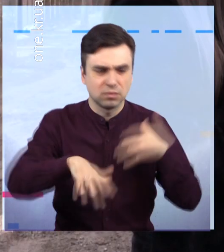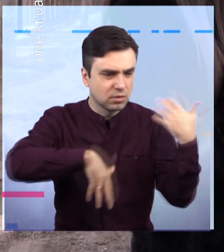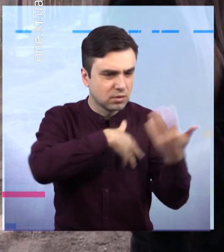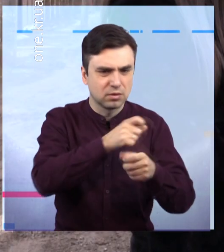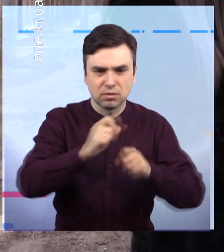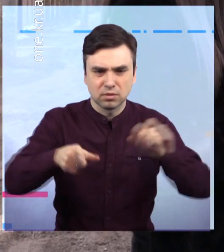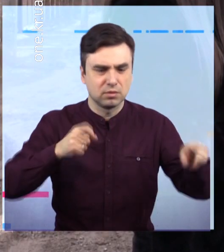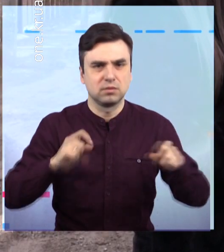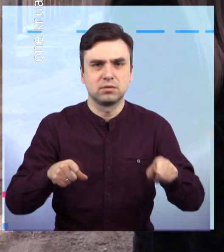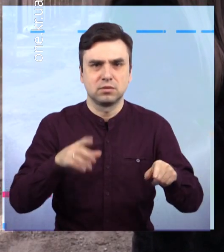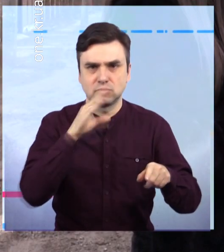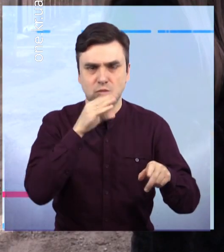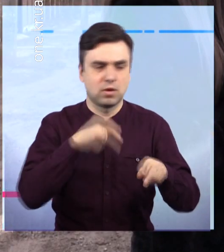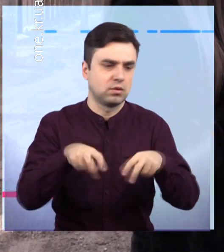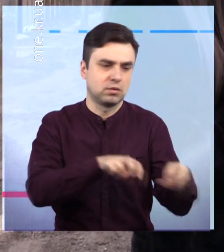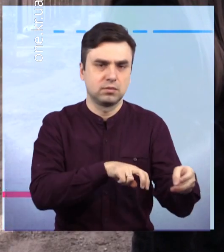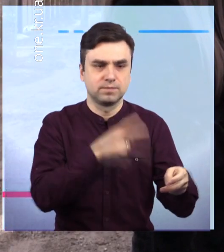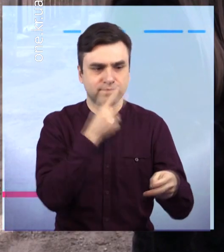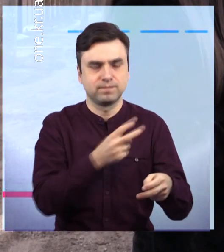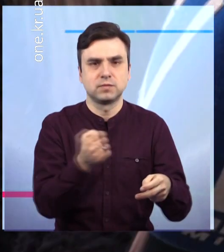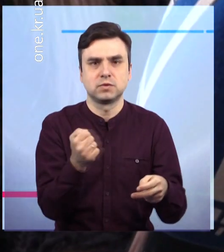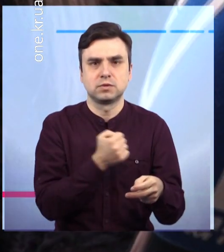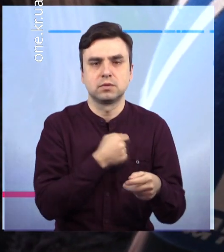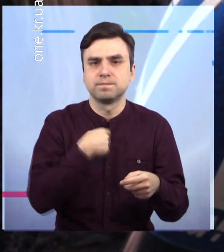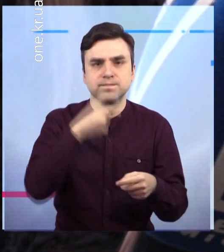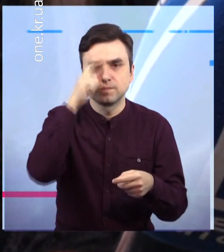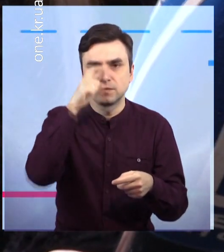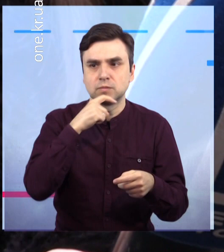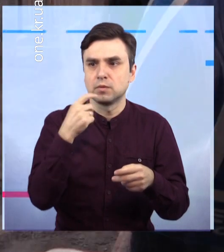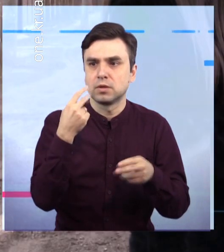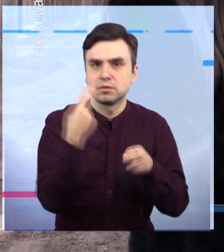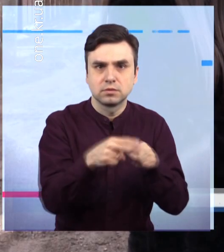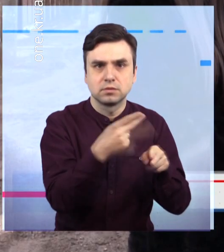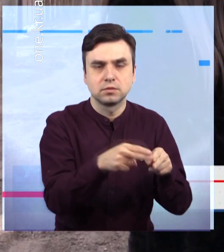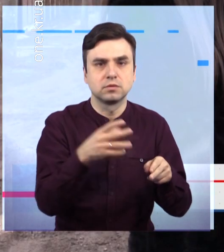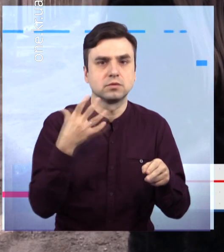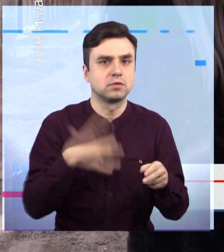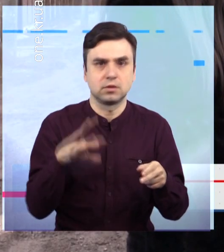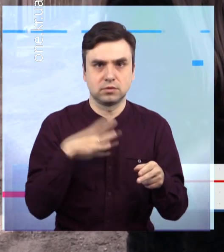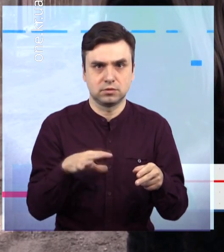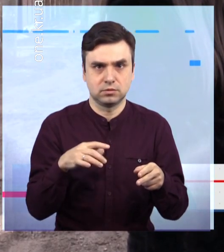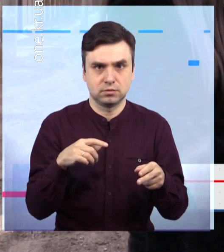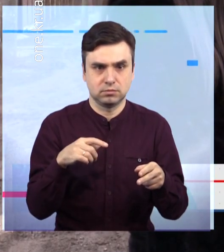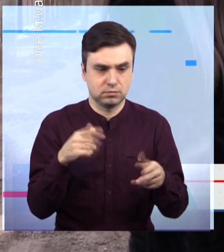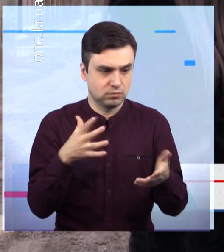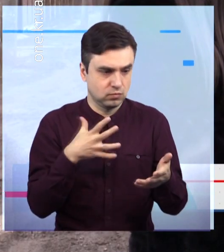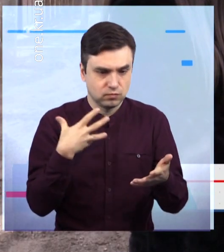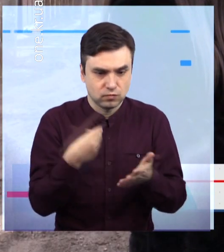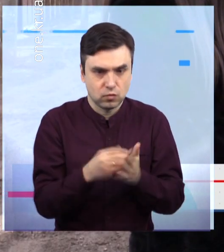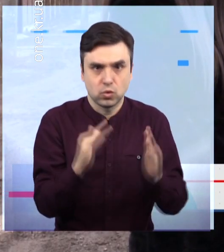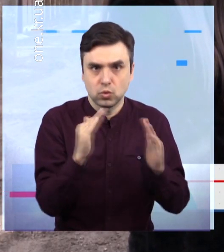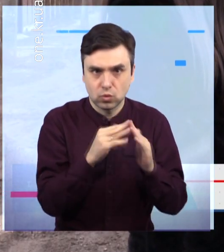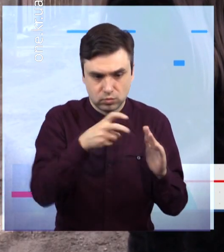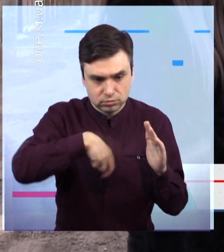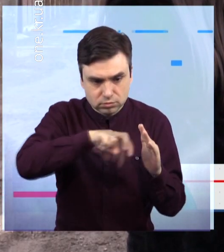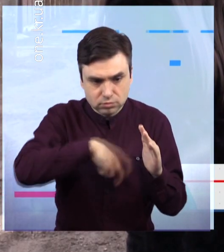дитячої пісочниці, це все бачив дитинок. Все ми бачили, у собаки пена, сорта, кров, і видно, що він мучився,